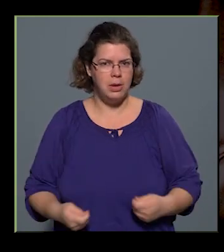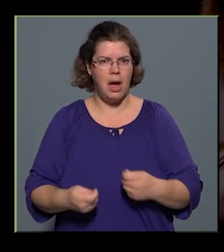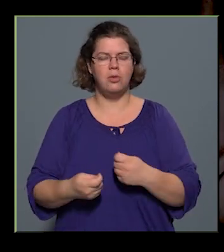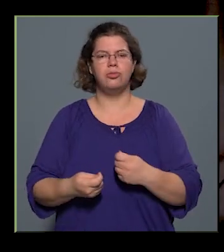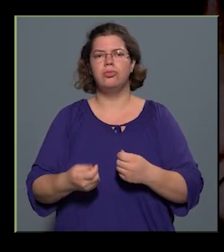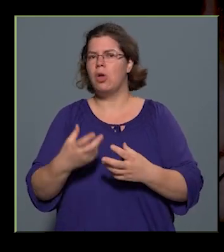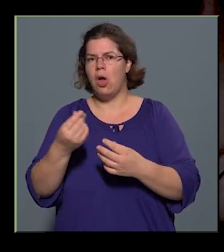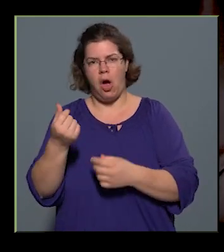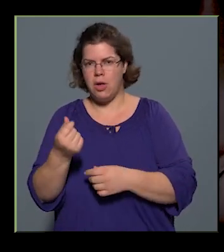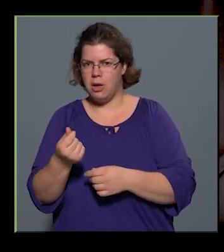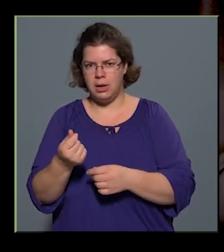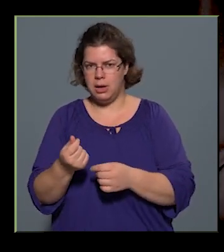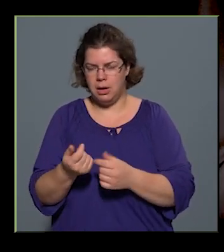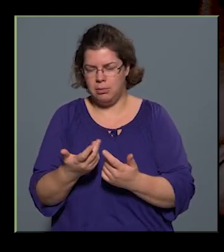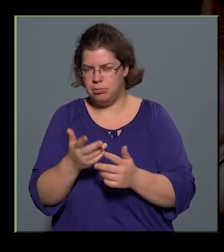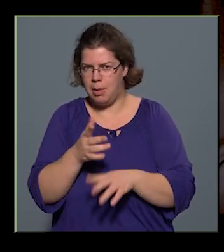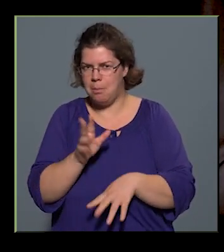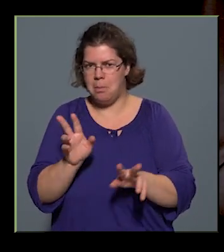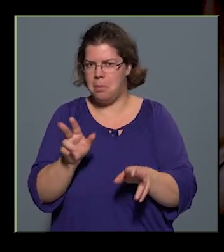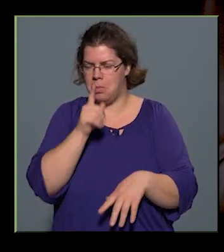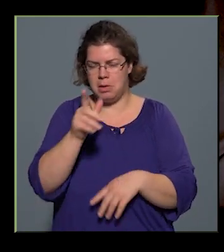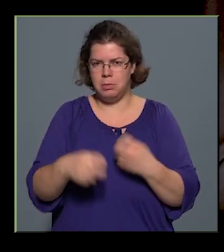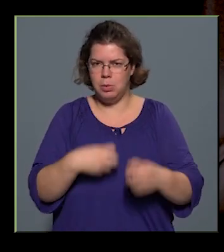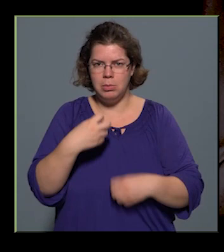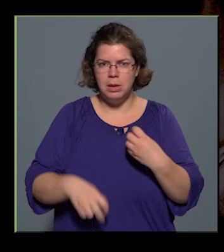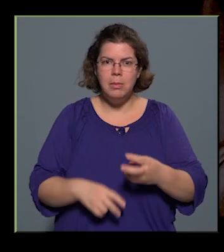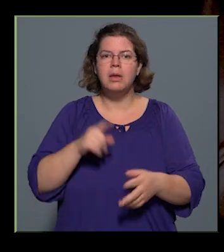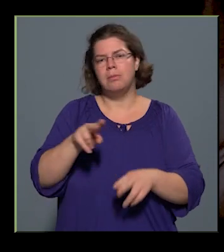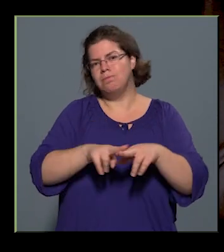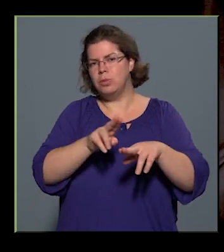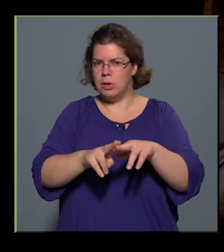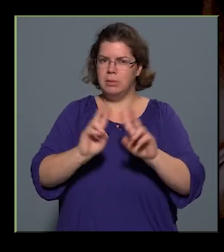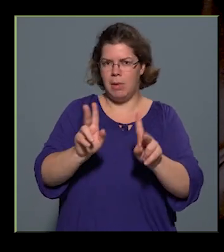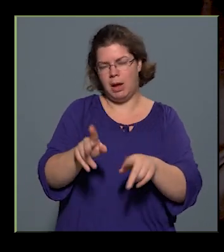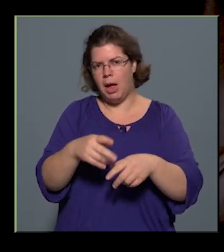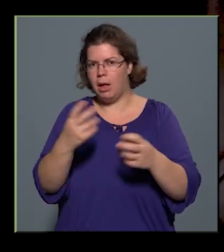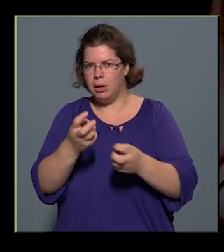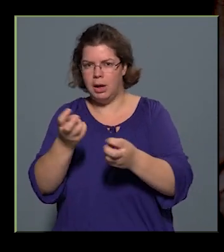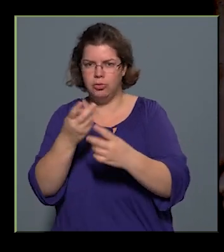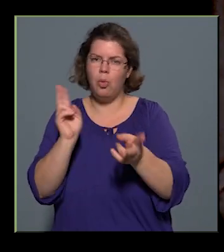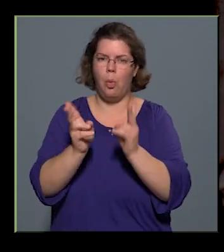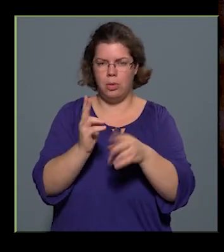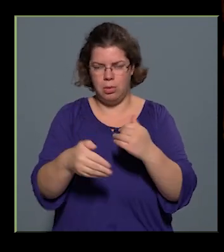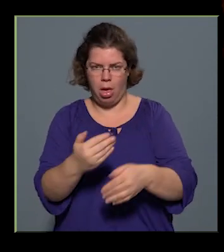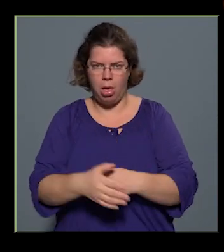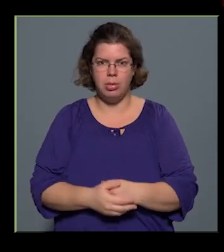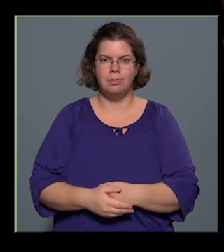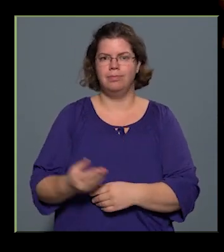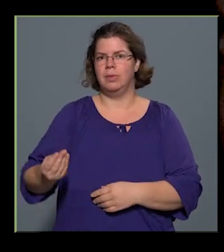a mérnököknek. Egy kis beszédet tartok a kezemben, ha megengedik, akkor